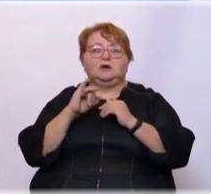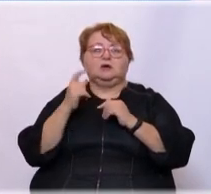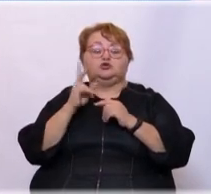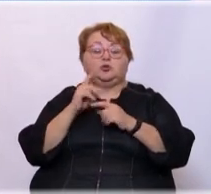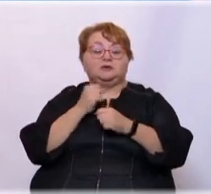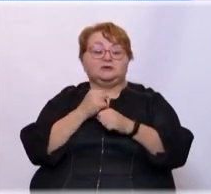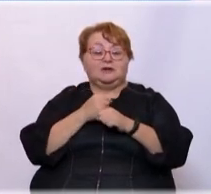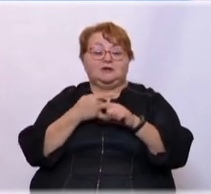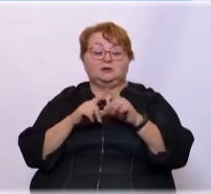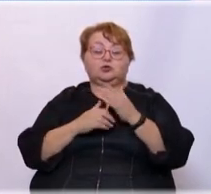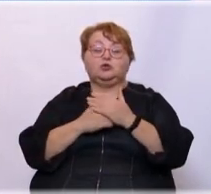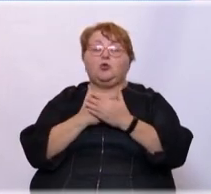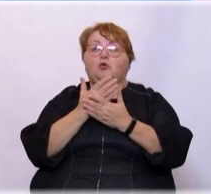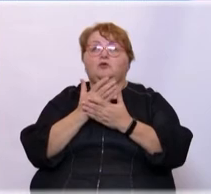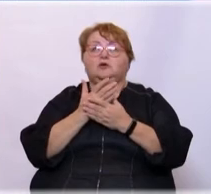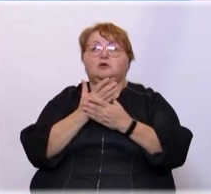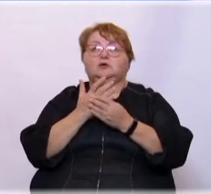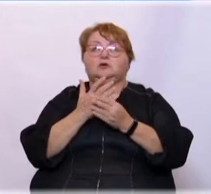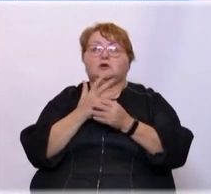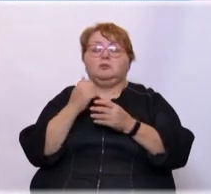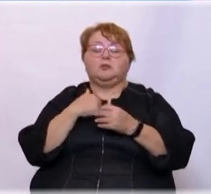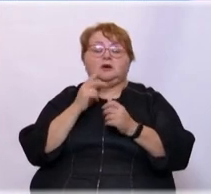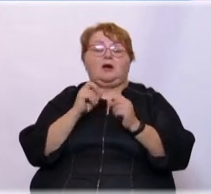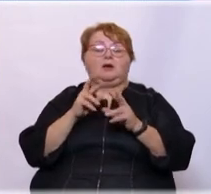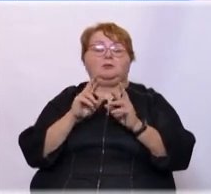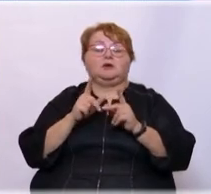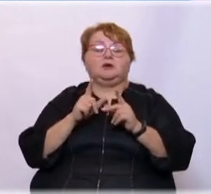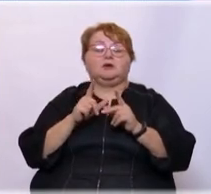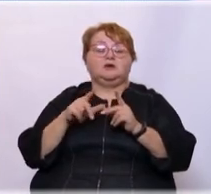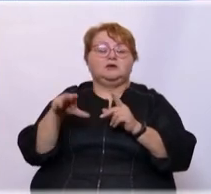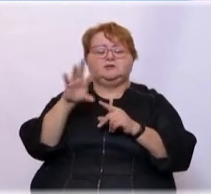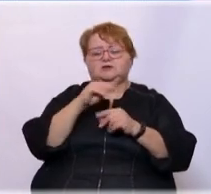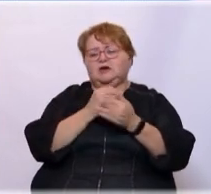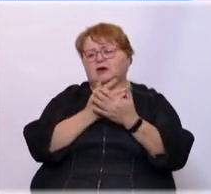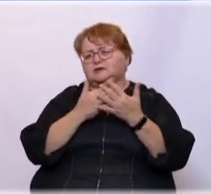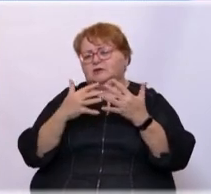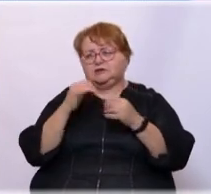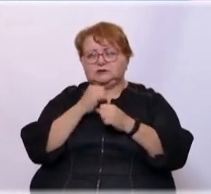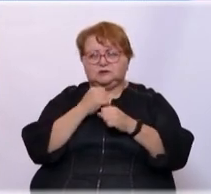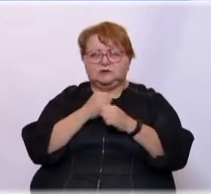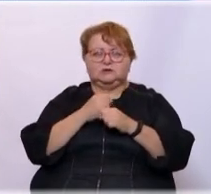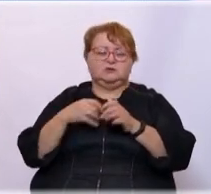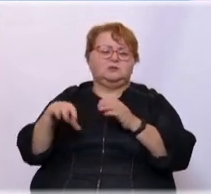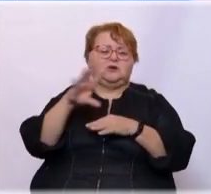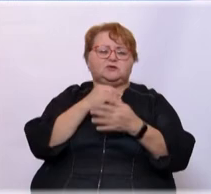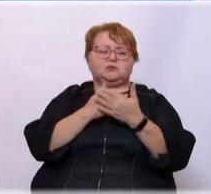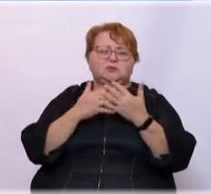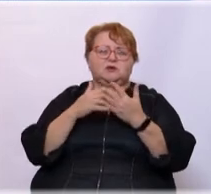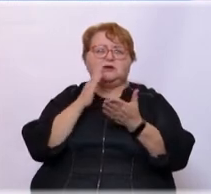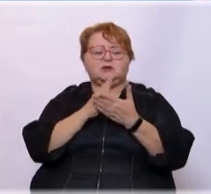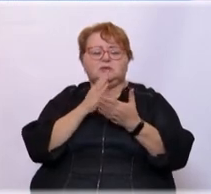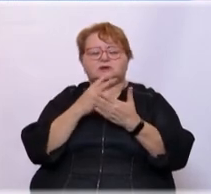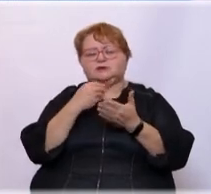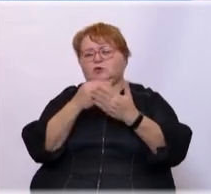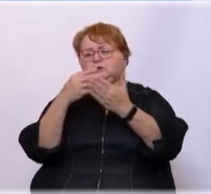создать это новое совершенно… Вот у нас мы как бы все разновидности создали. По всем разновидностям имеются свои